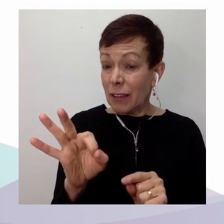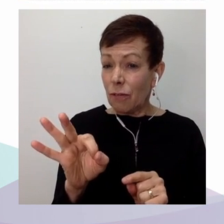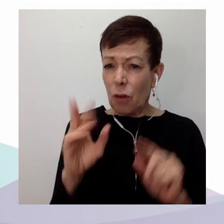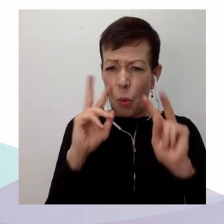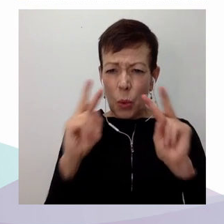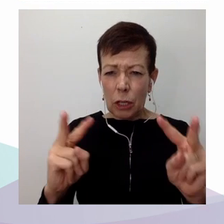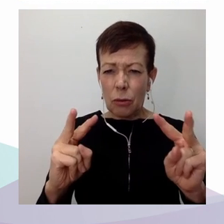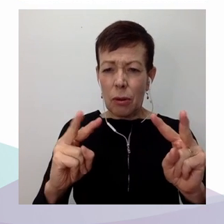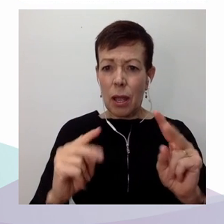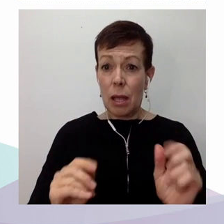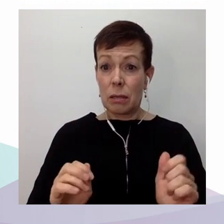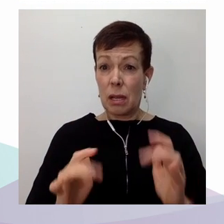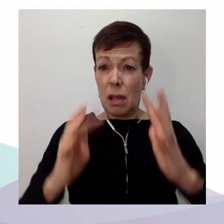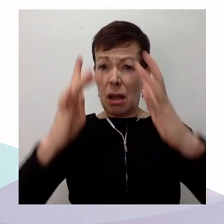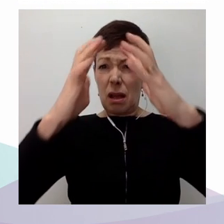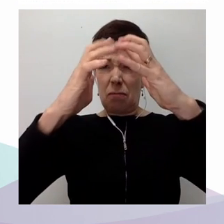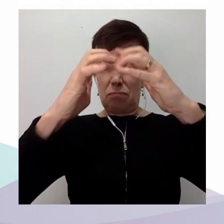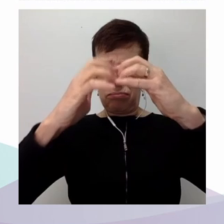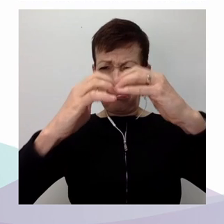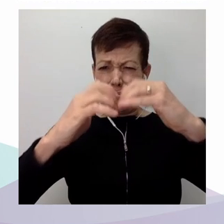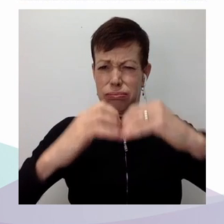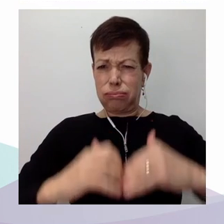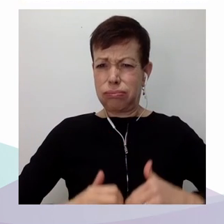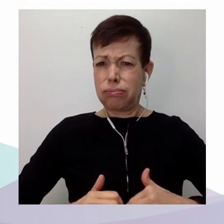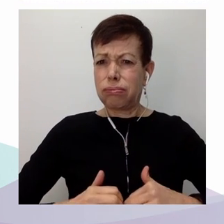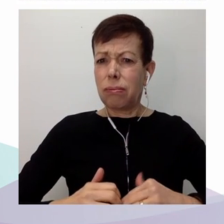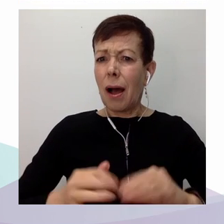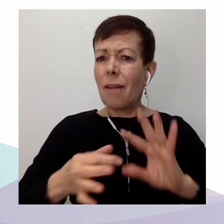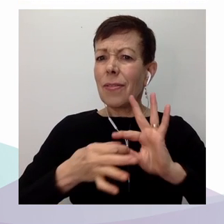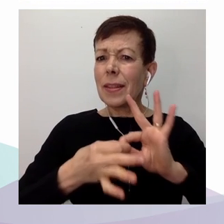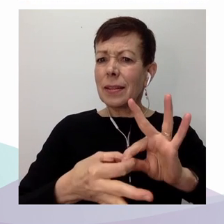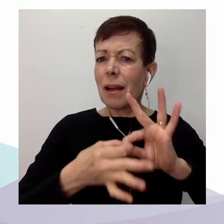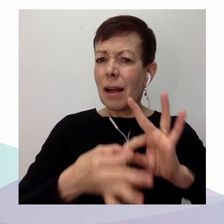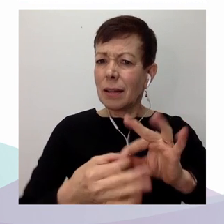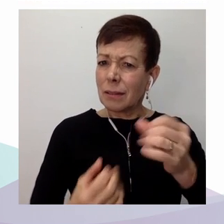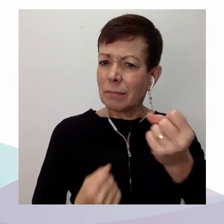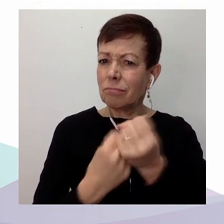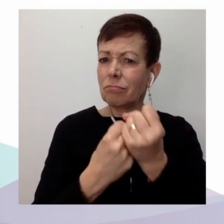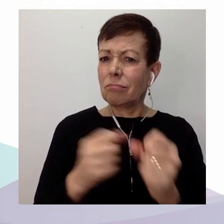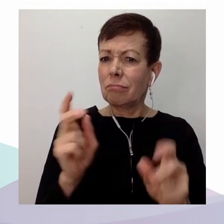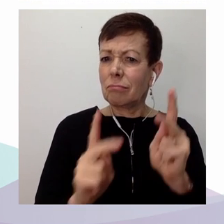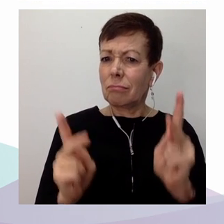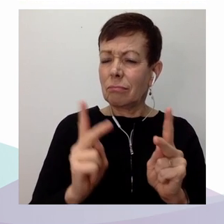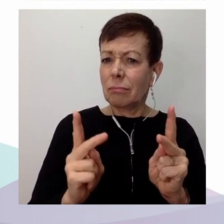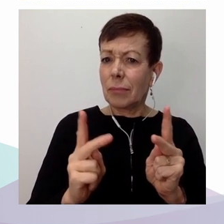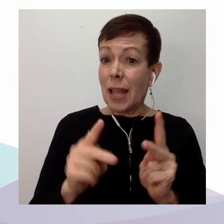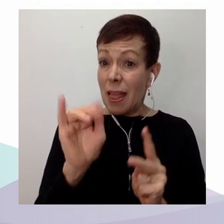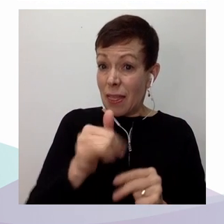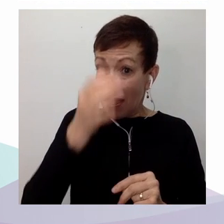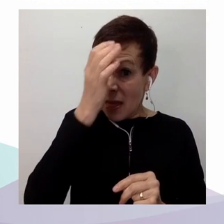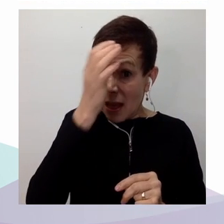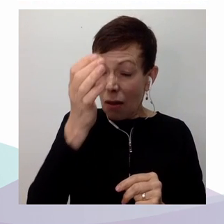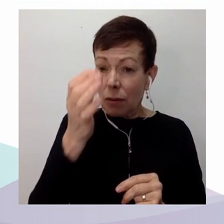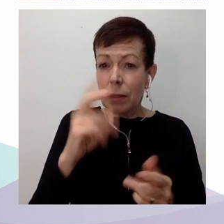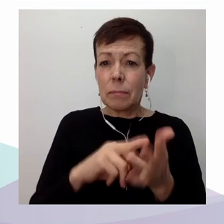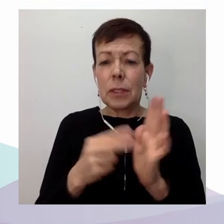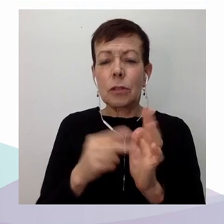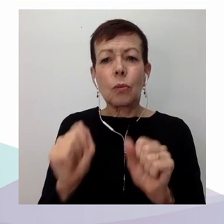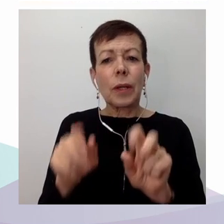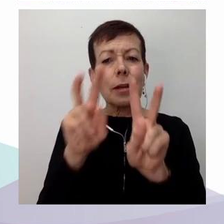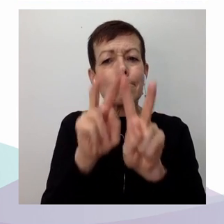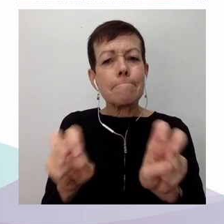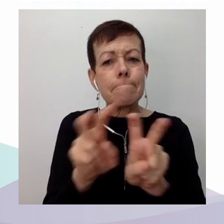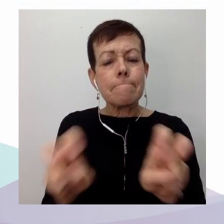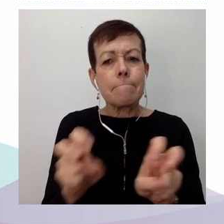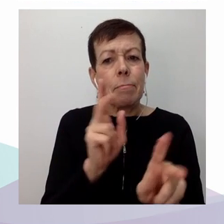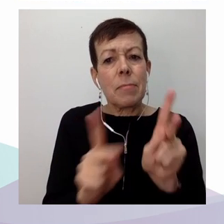sociaux, nous permet en fait de situer les relations entre les personnes et l'État propre au droit